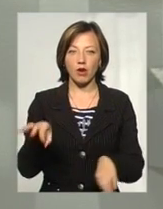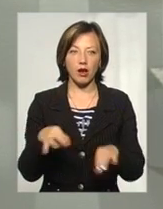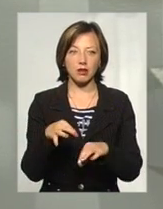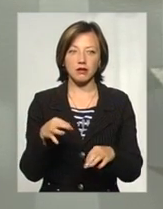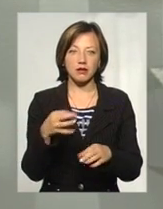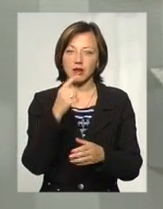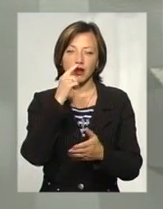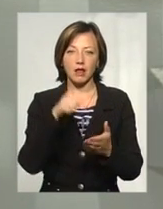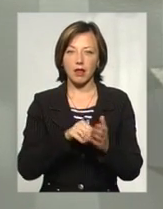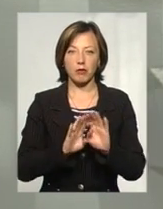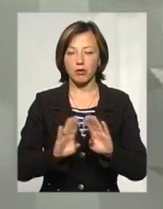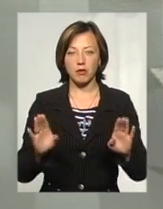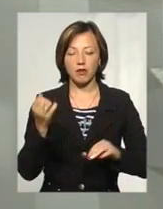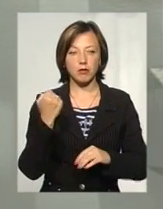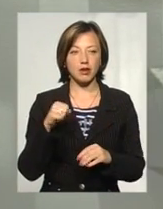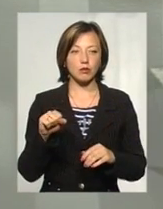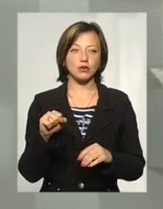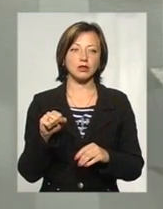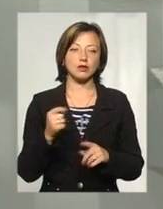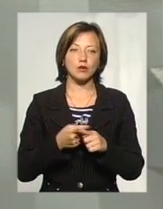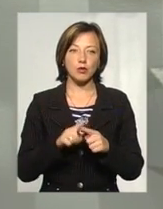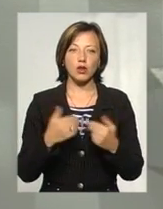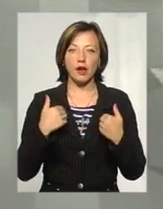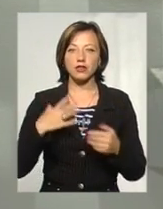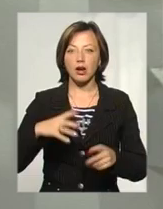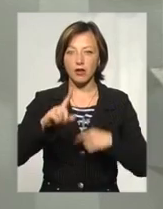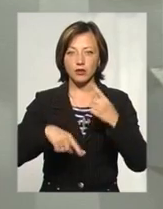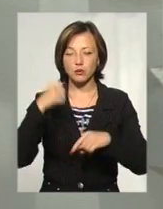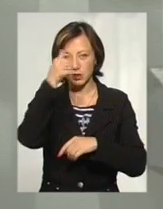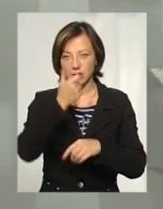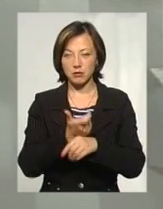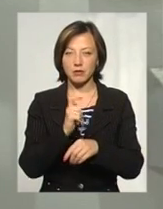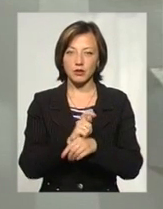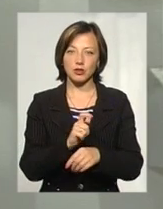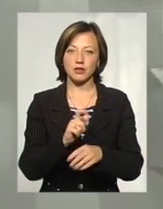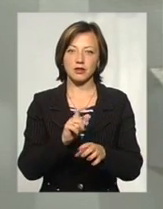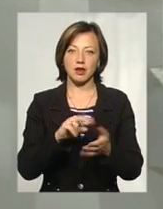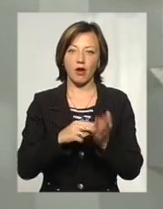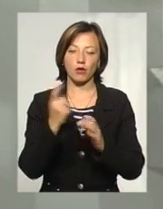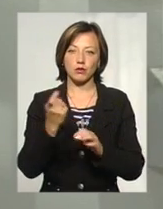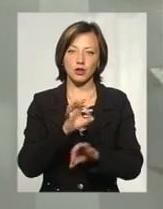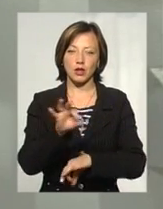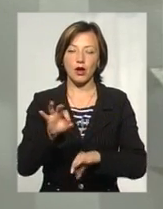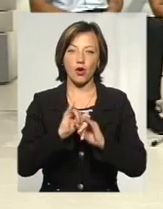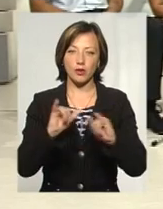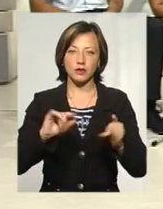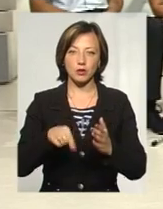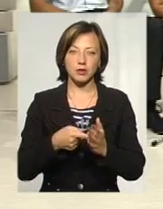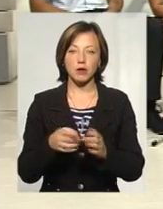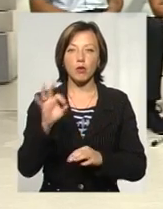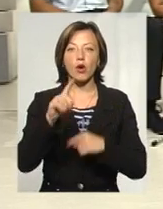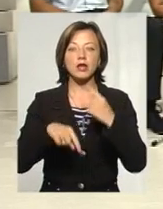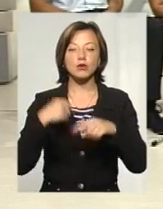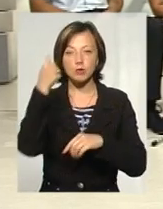прийшов в переможці. Тому я чекаю на наступний рік більше ідей, спрямованих на економічний розвиток міста. До речі, про